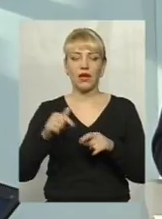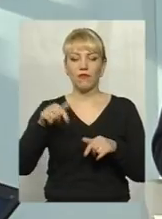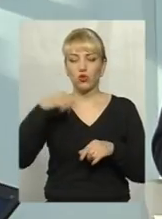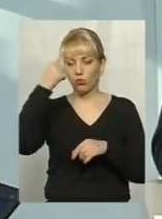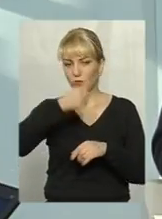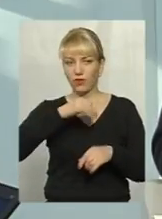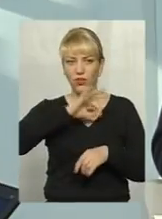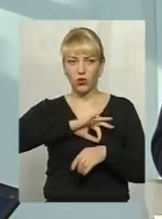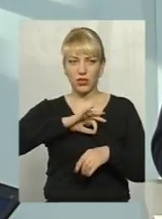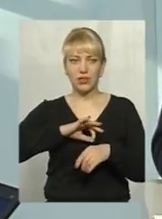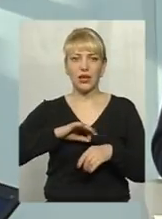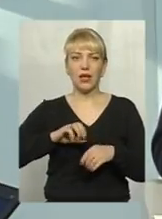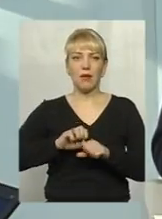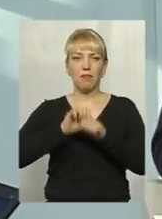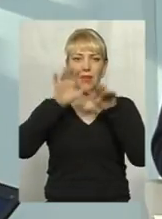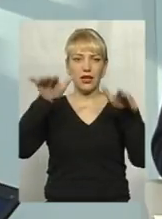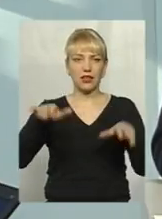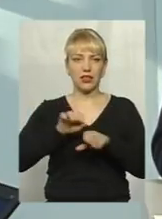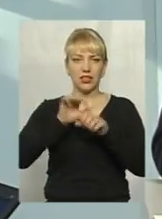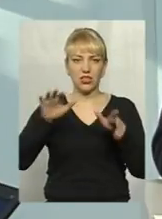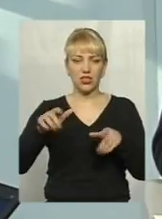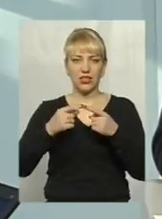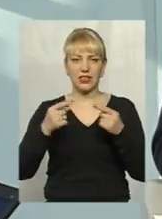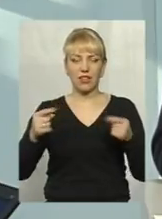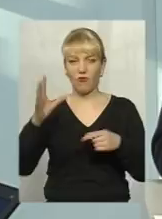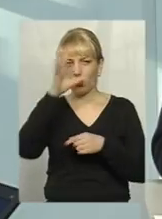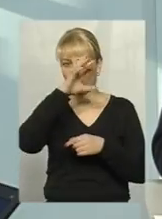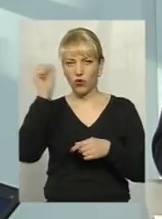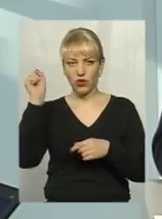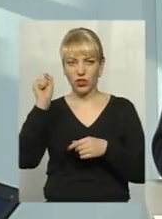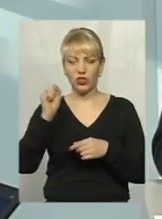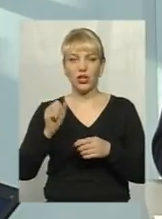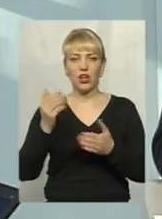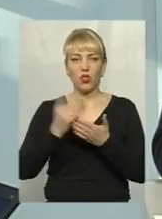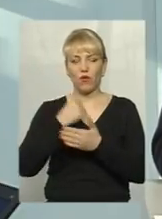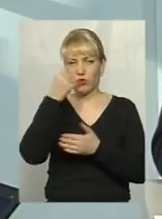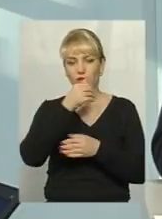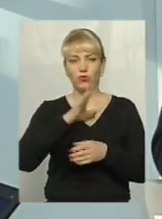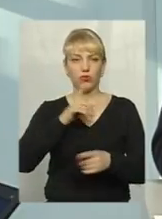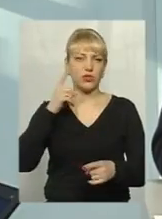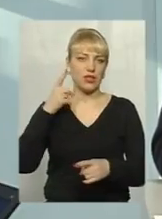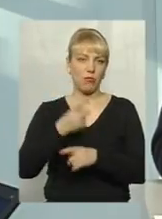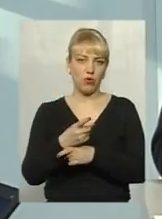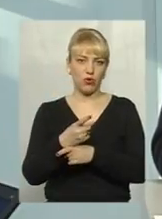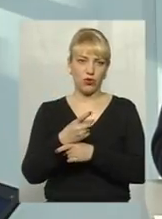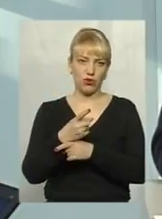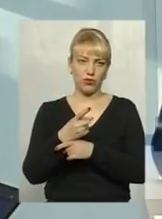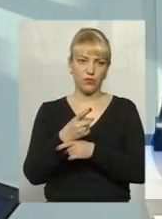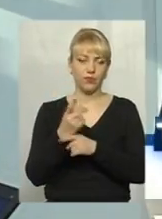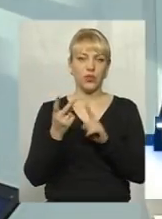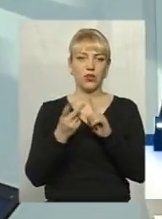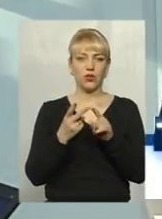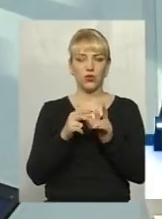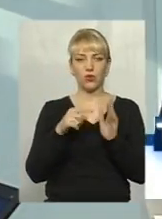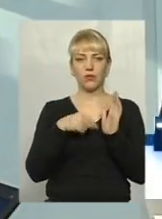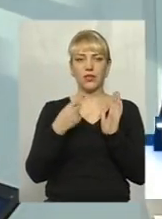піротехнічних засобів у новорічну ніч офіційно було категорично заборонено. Друге питання. В цьому